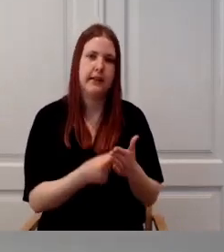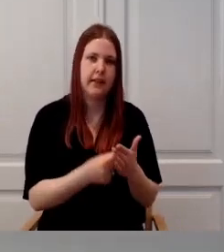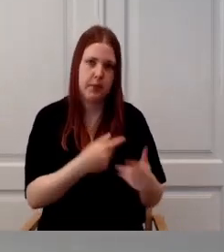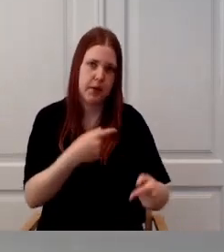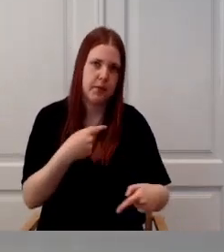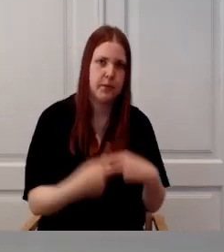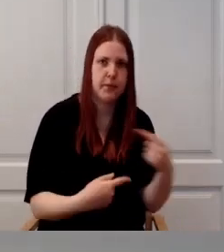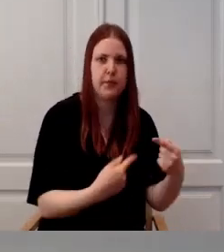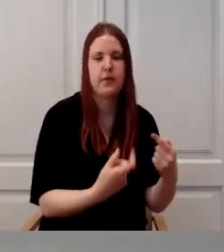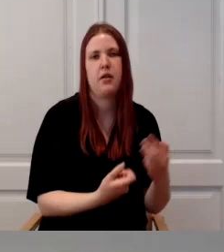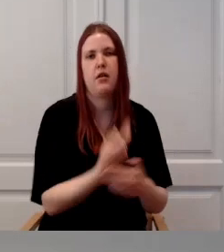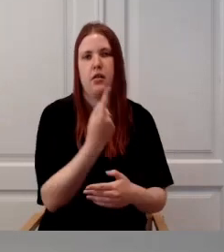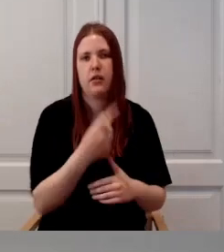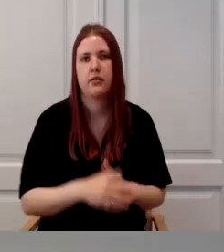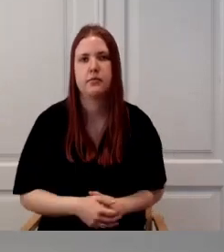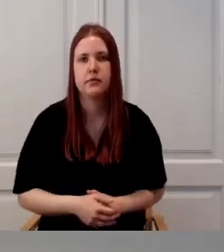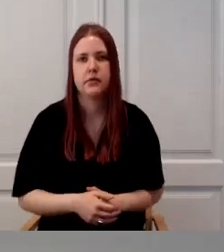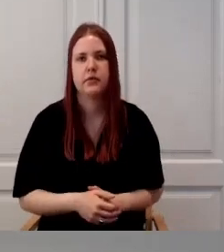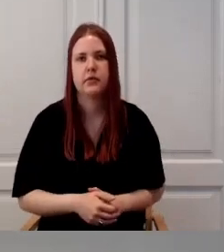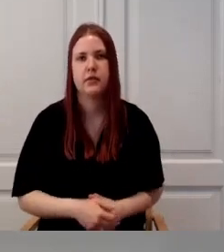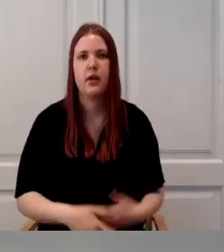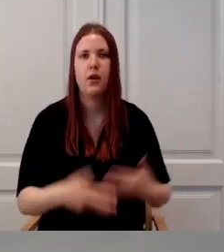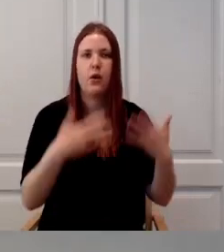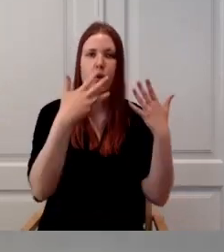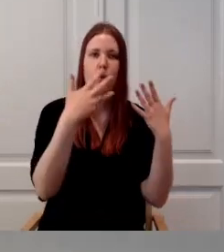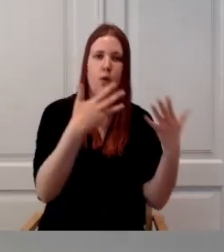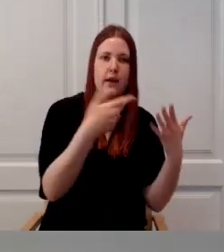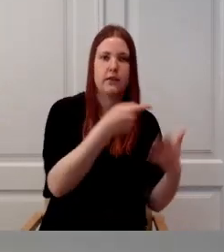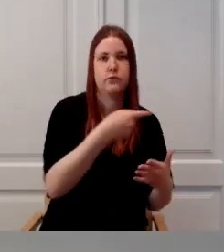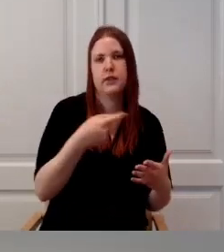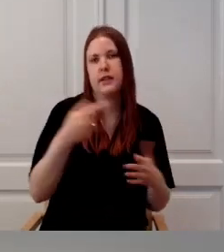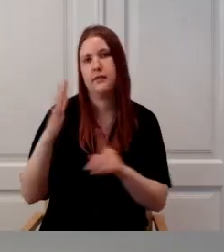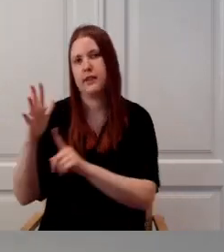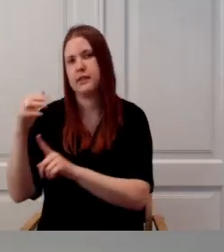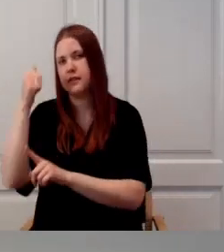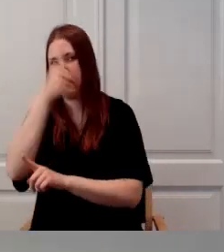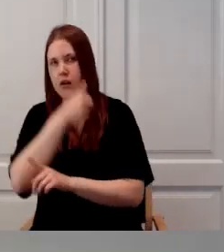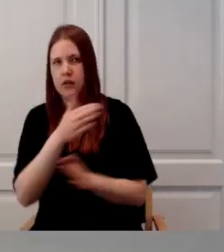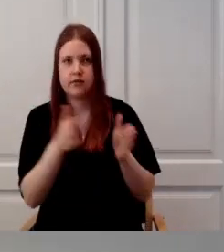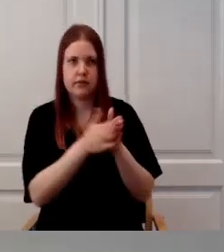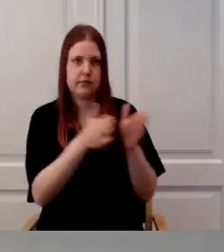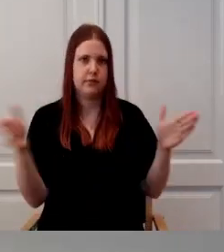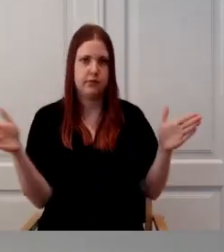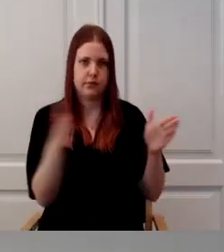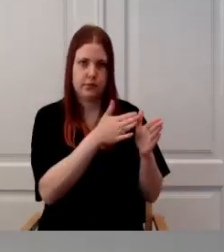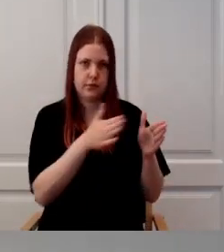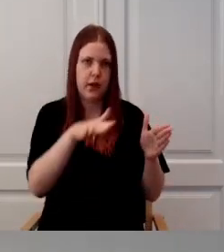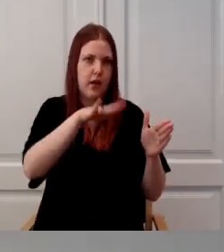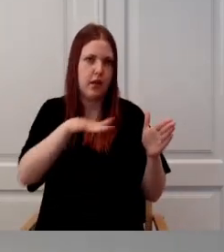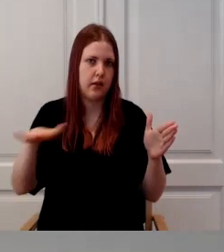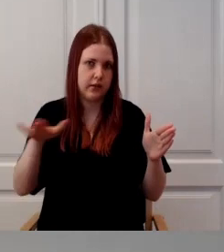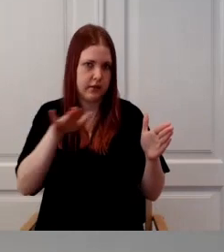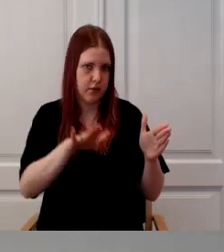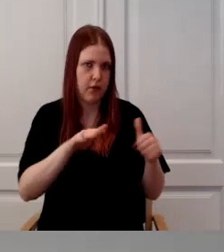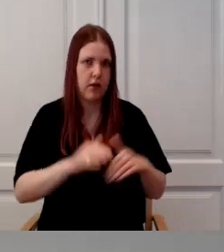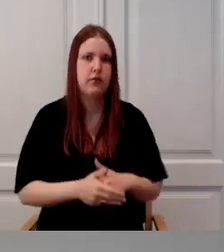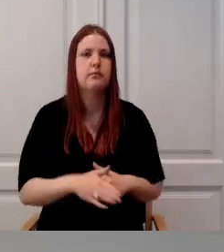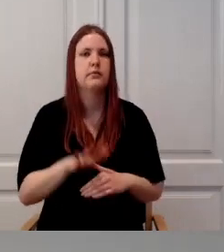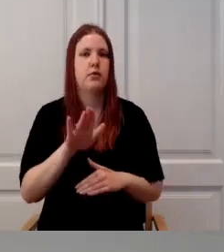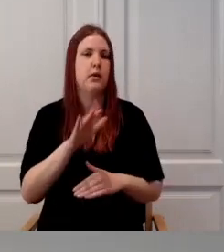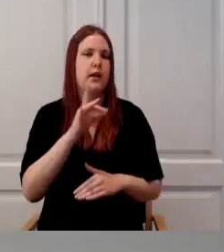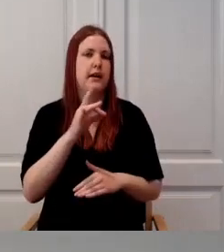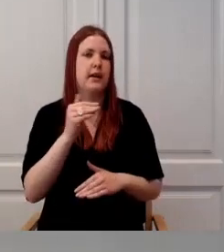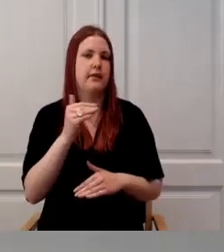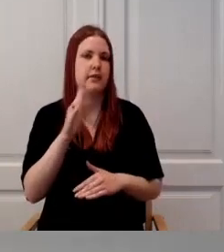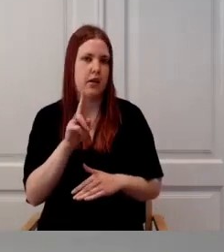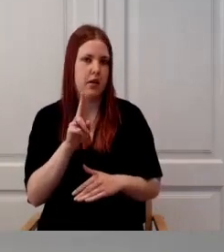alavanuskruppi ehk 9 kui 15. Et vaadata, kuidas siis kujunud välja see RFK põhine hindamine.